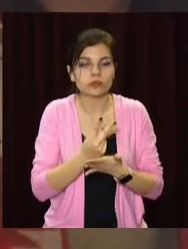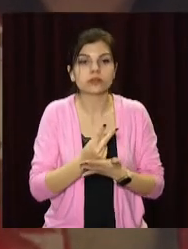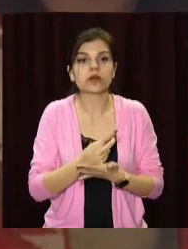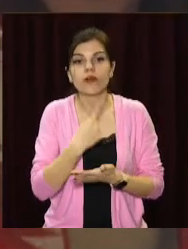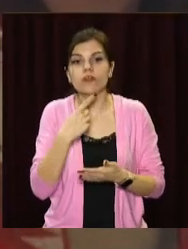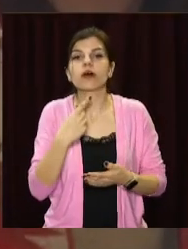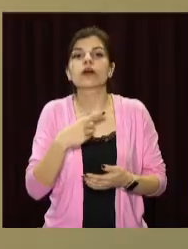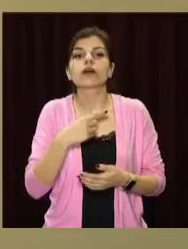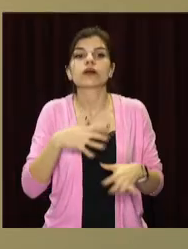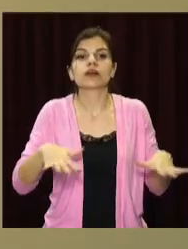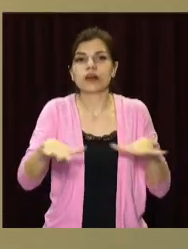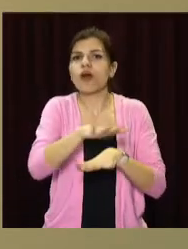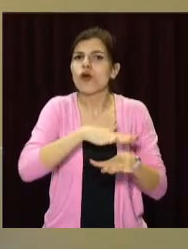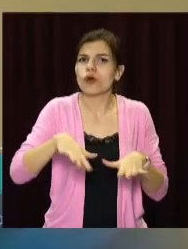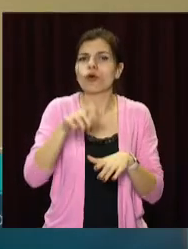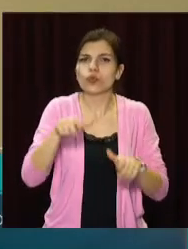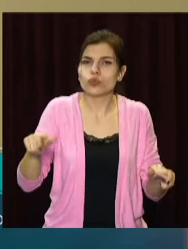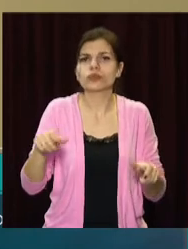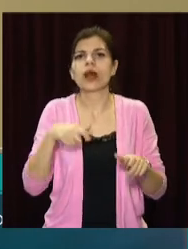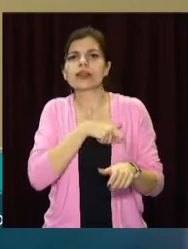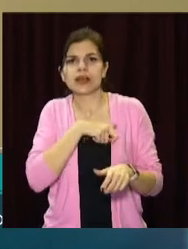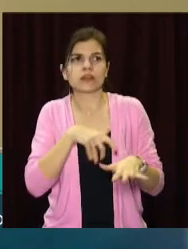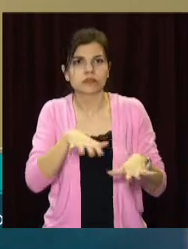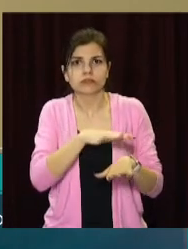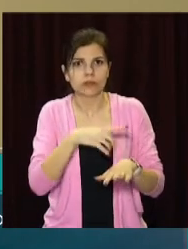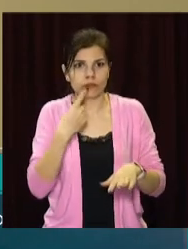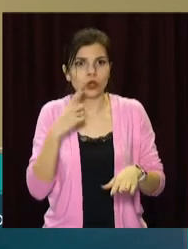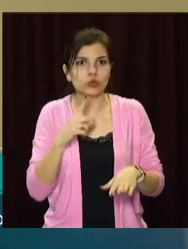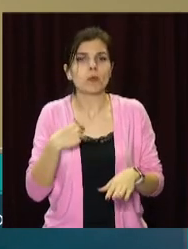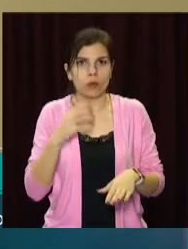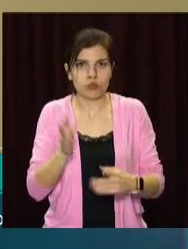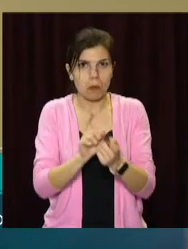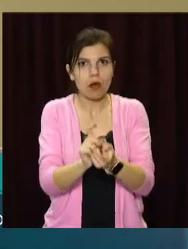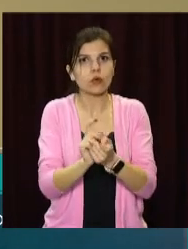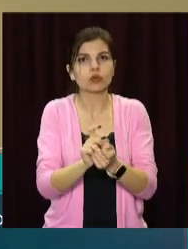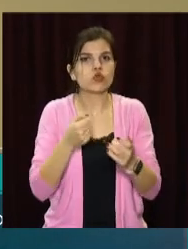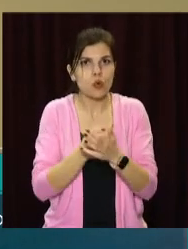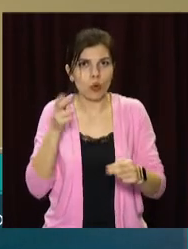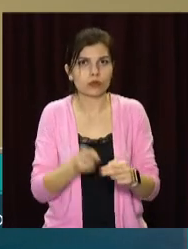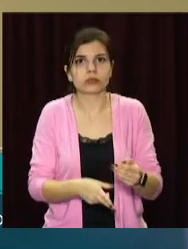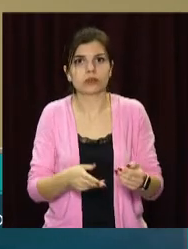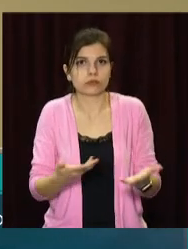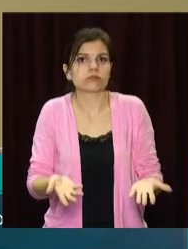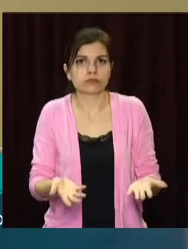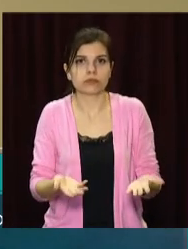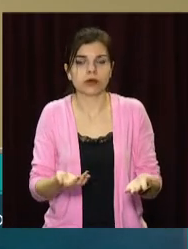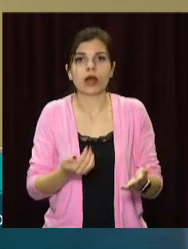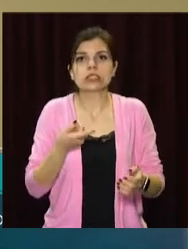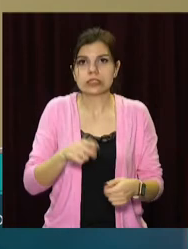міського голови, депутатського корпусу і взагалі територіальної громади чітка і полягає в тому, що ми будемо боротися до кінця